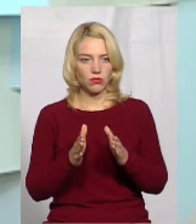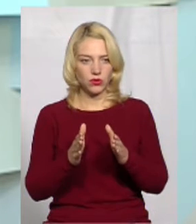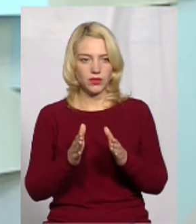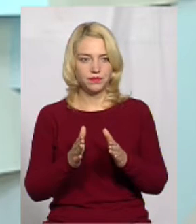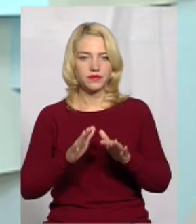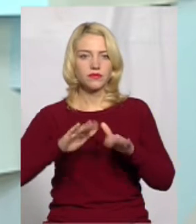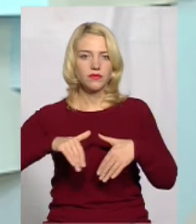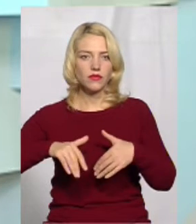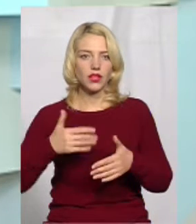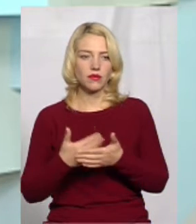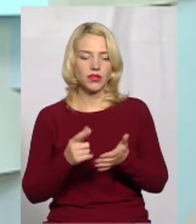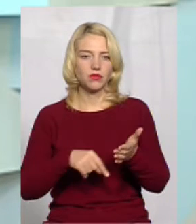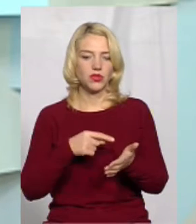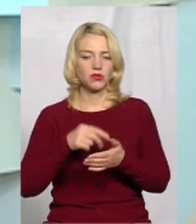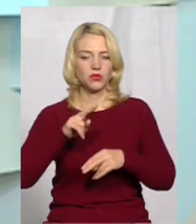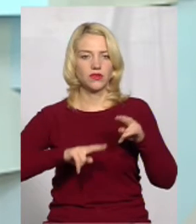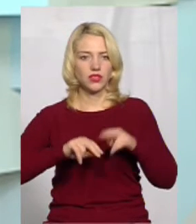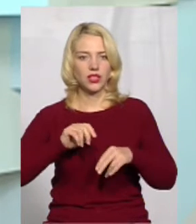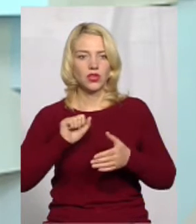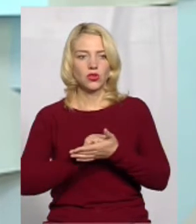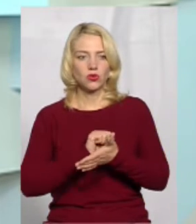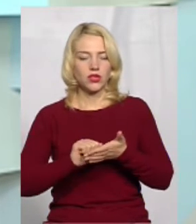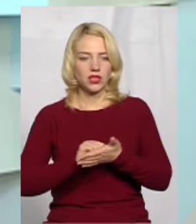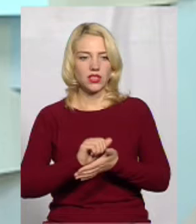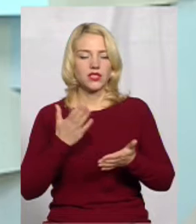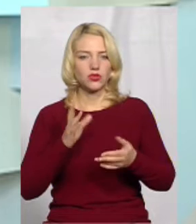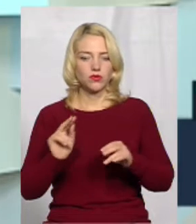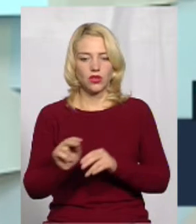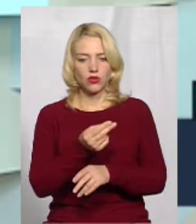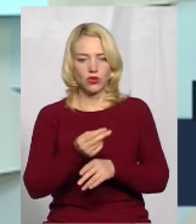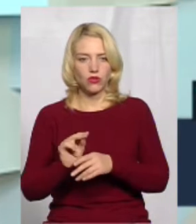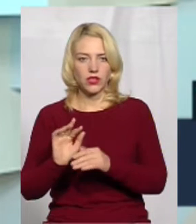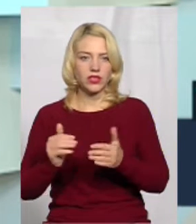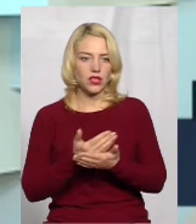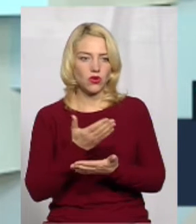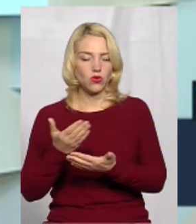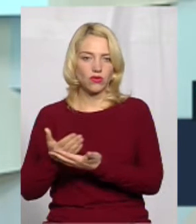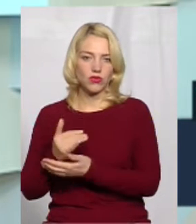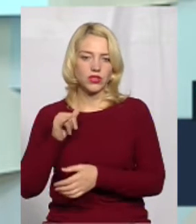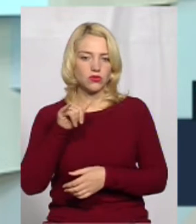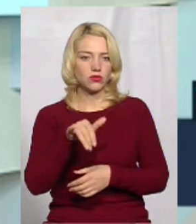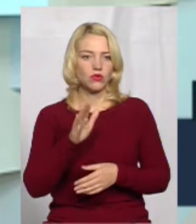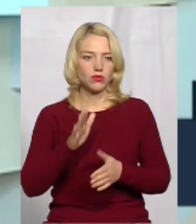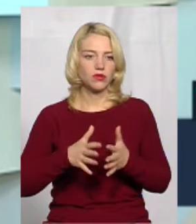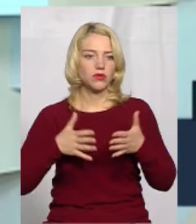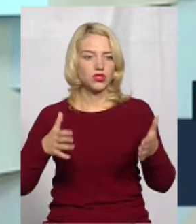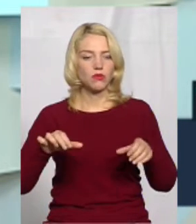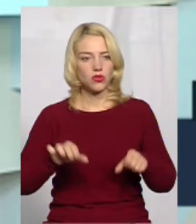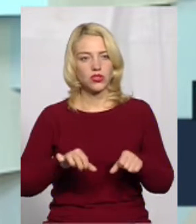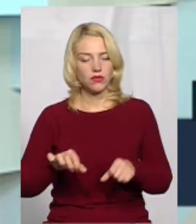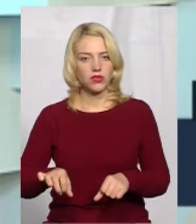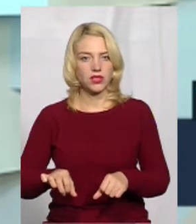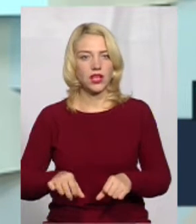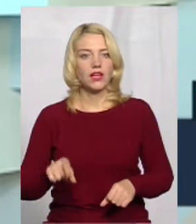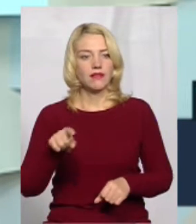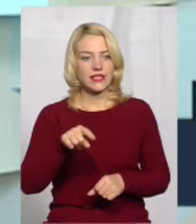потім, наприклад, місто будівні документації, якщо вона буде коригуватися, оновлюватися, в нього буде більше можливостей